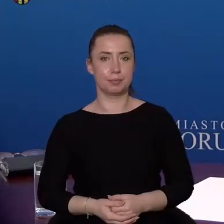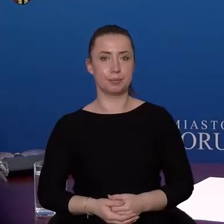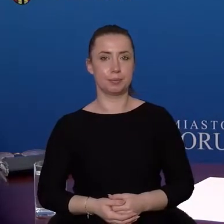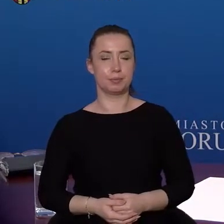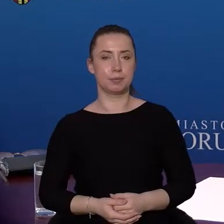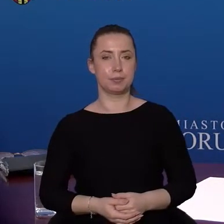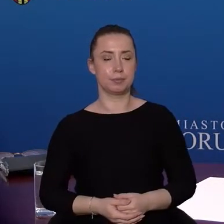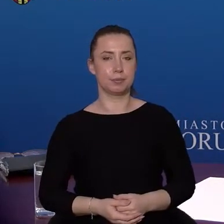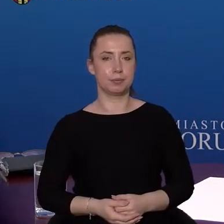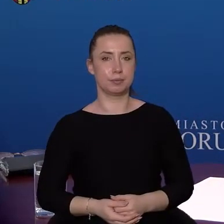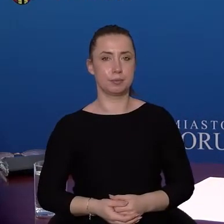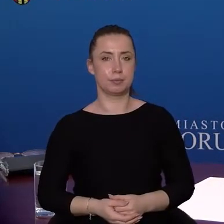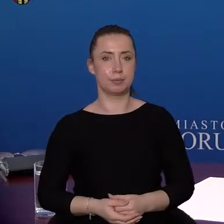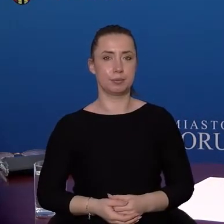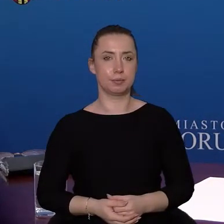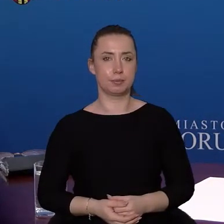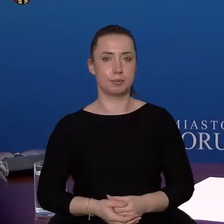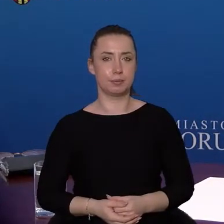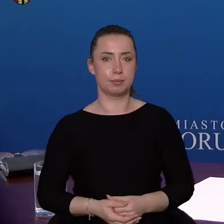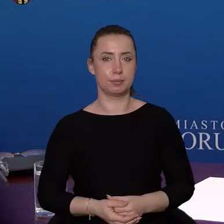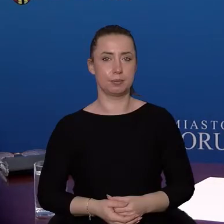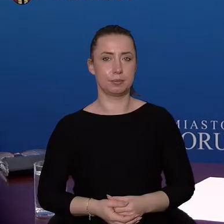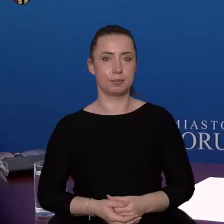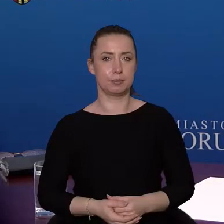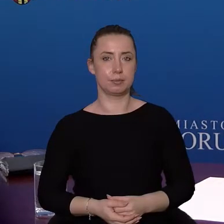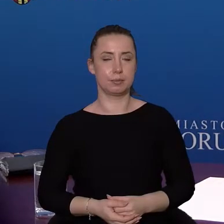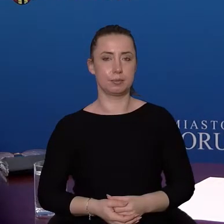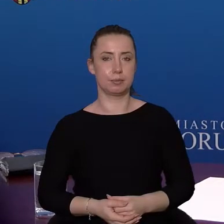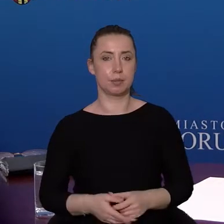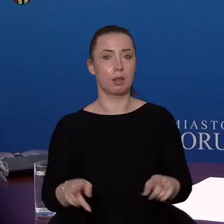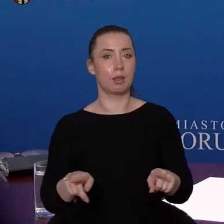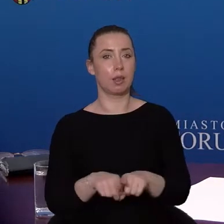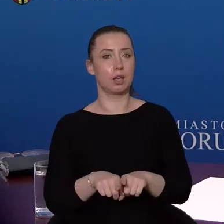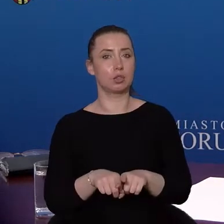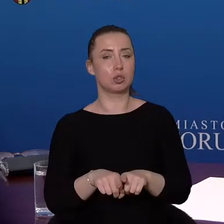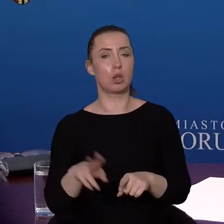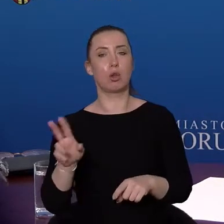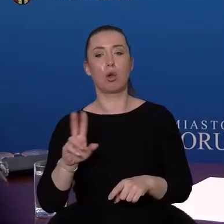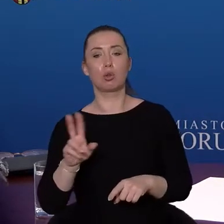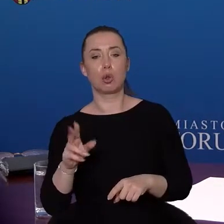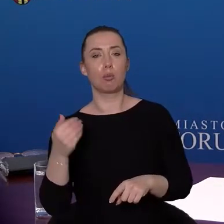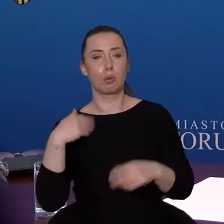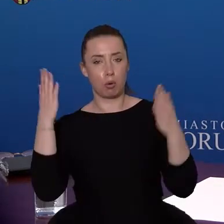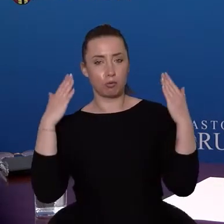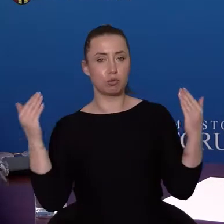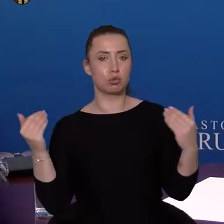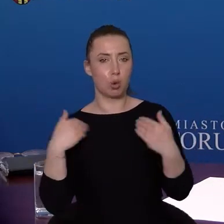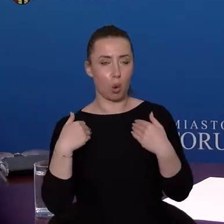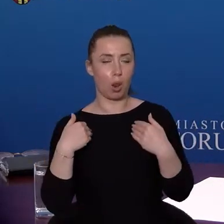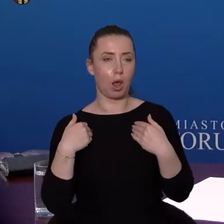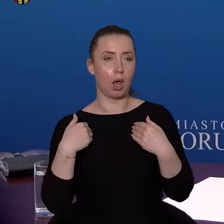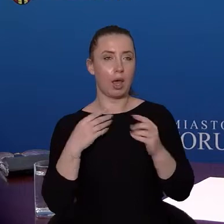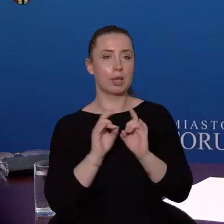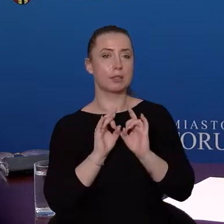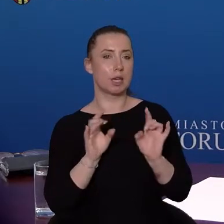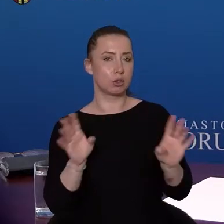przejście na stałe nauczanie zdalne, no i także w przypadku osób, u których stwierdzono zakażenia, izolacja.